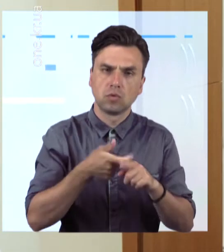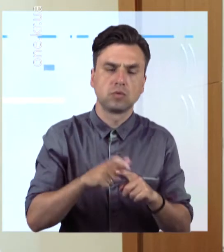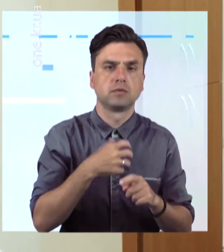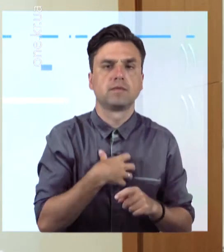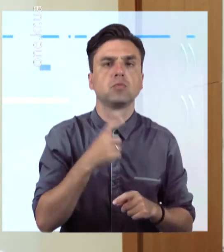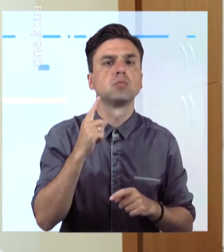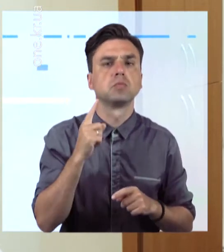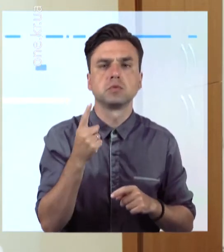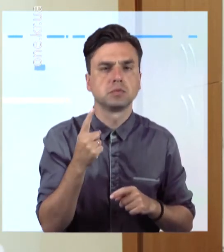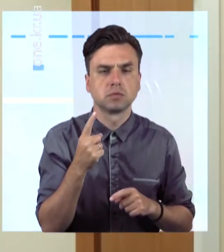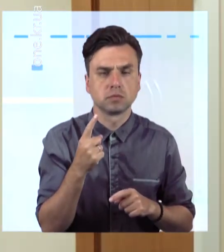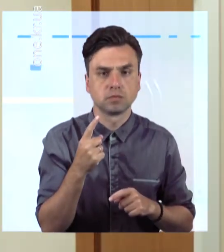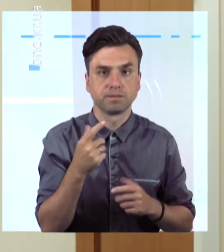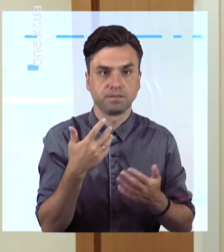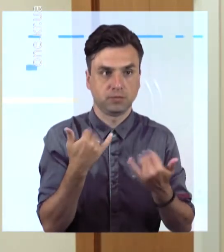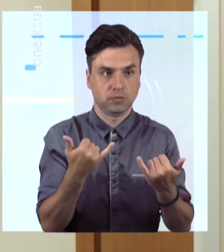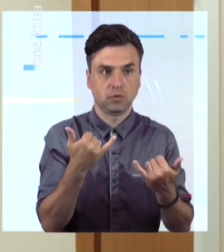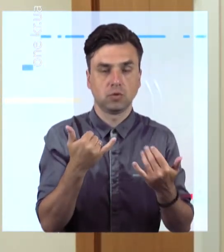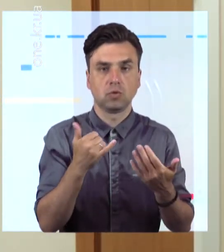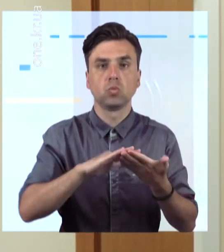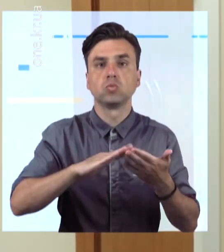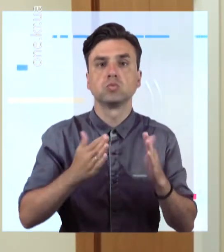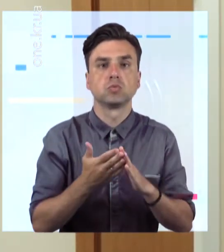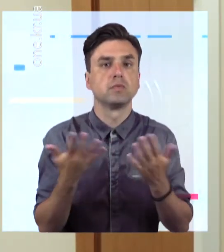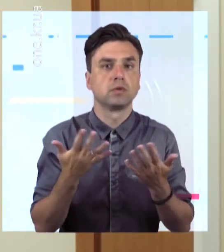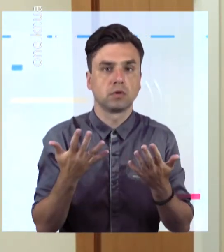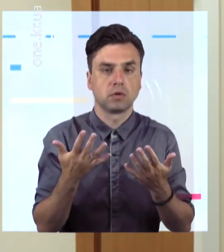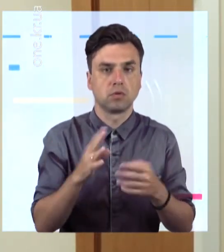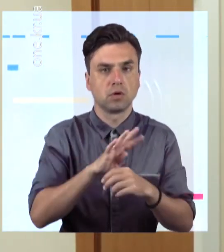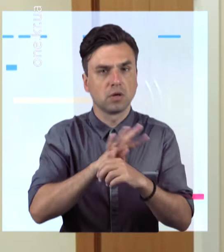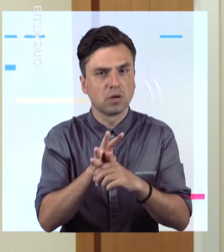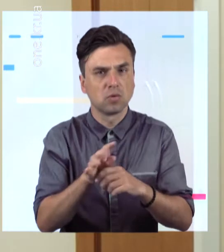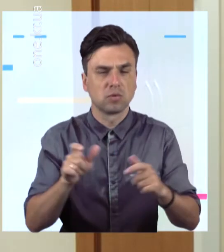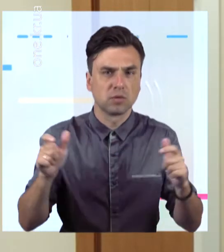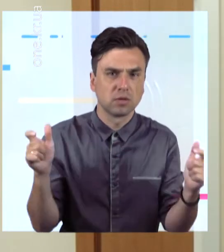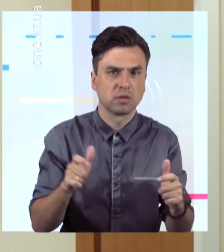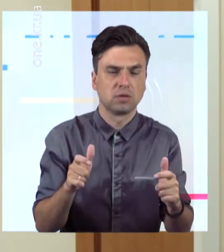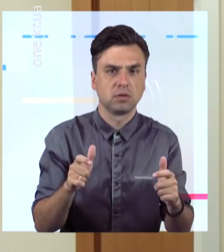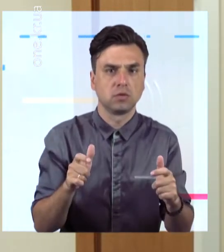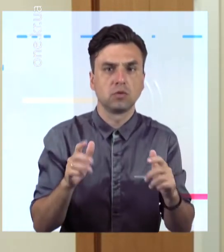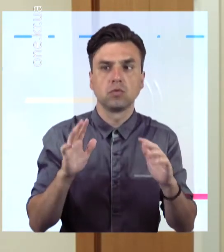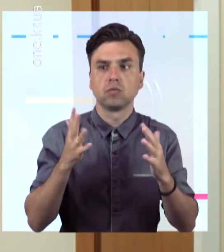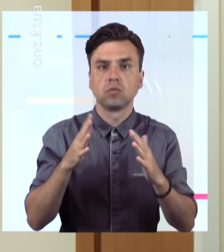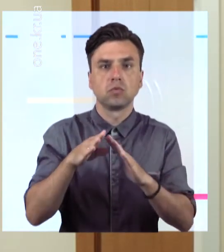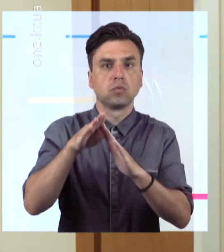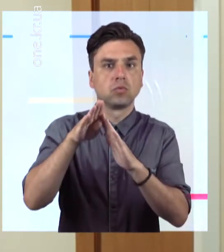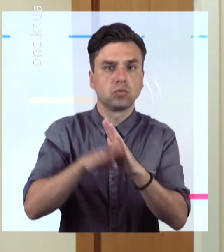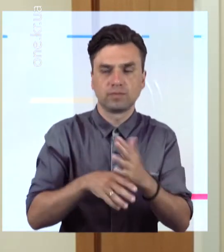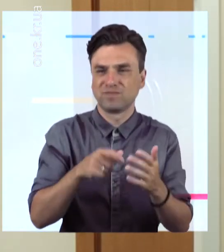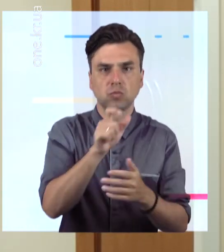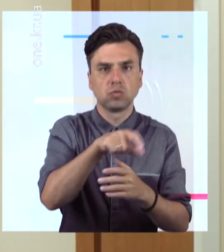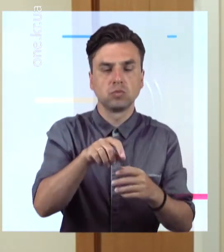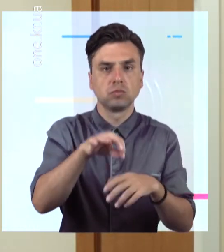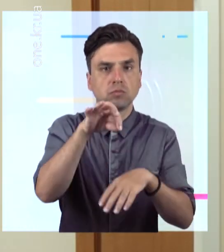важливо, тому що якщо в умовах пандемії може відбутися різке погіршення стану пацієнту,